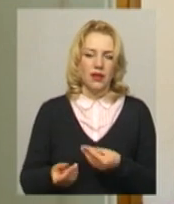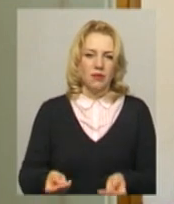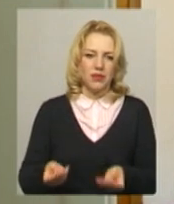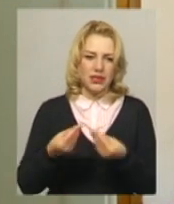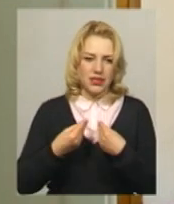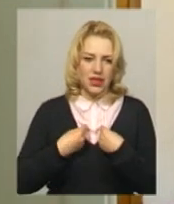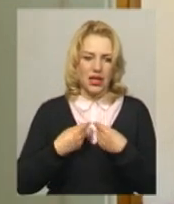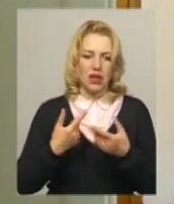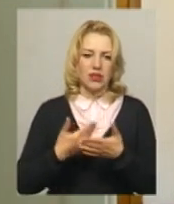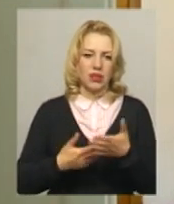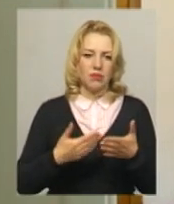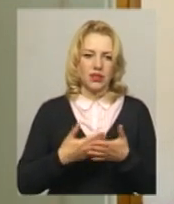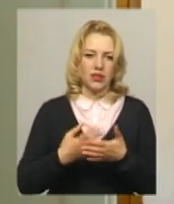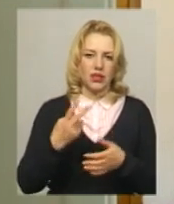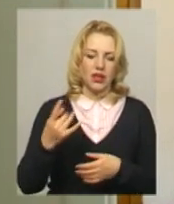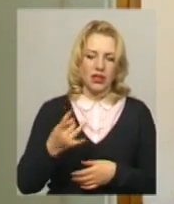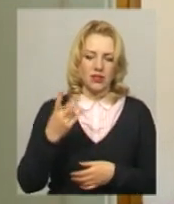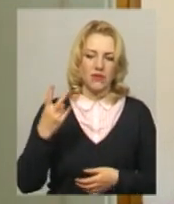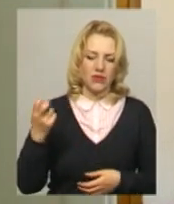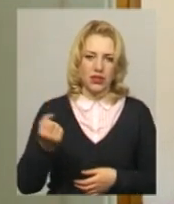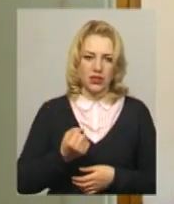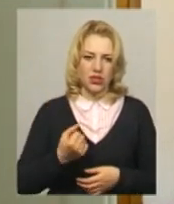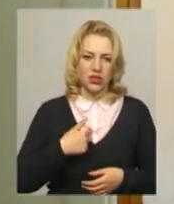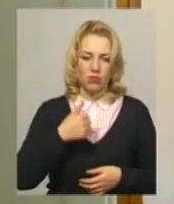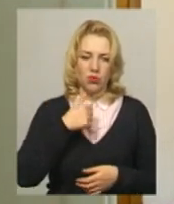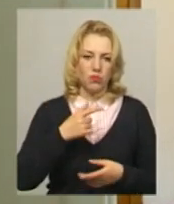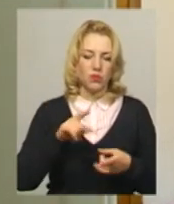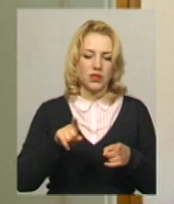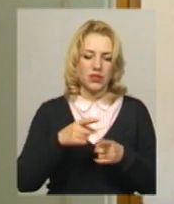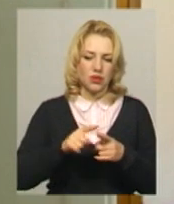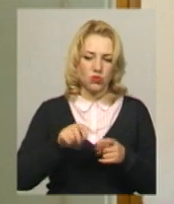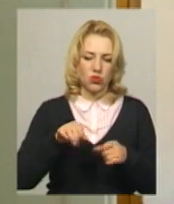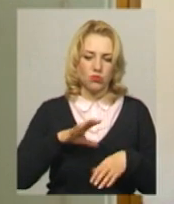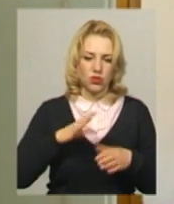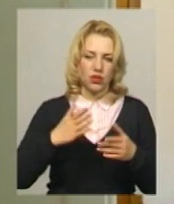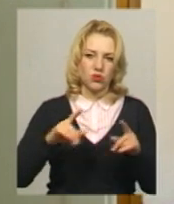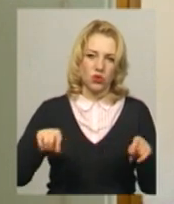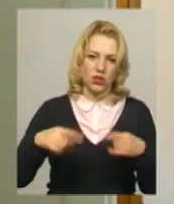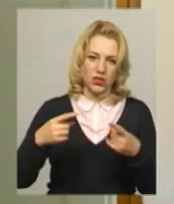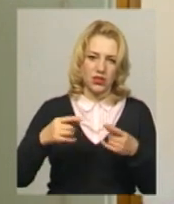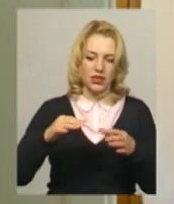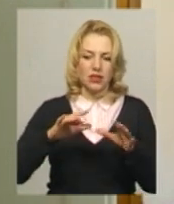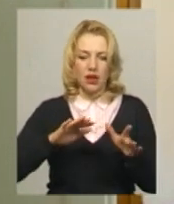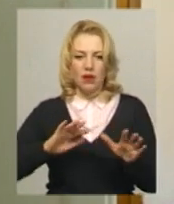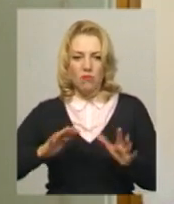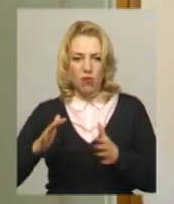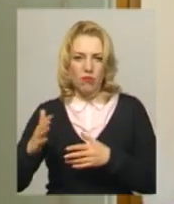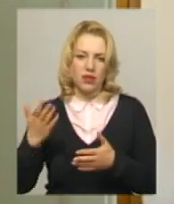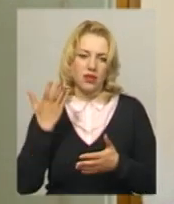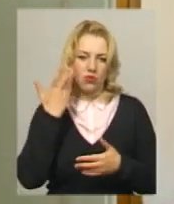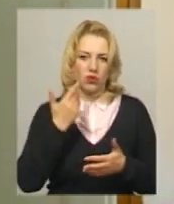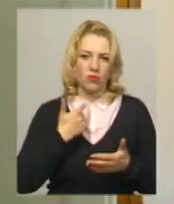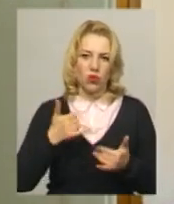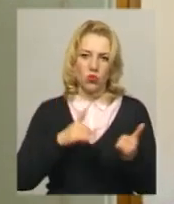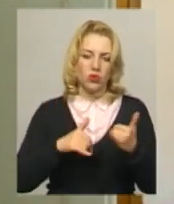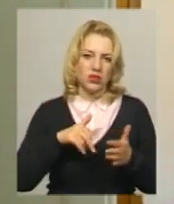раз в два тижні приблизно. Це можуть бути організаційні моменти, якщо ми кудись йдемо,